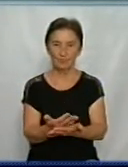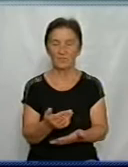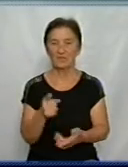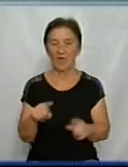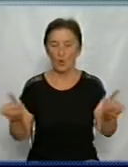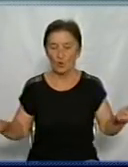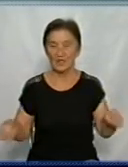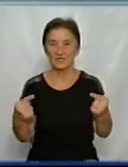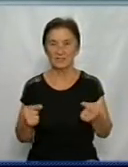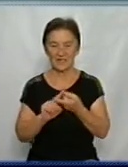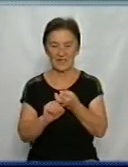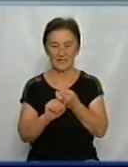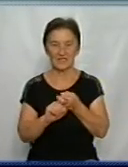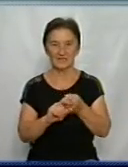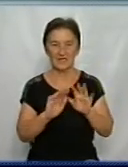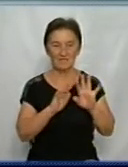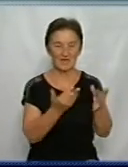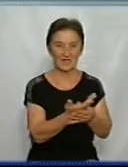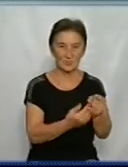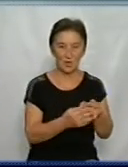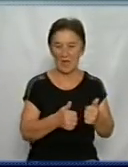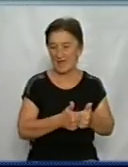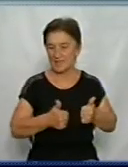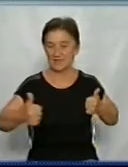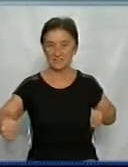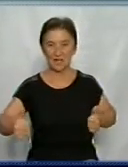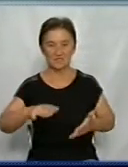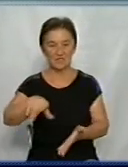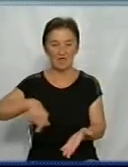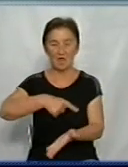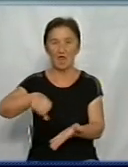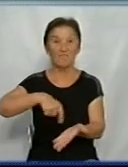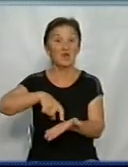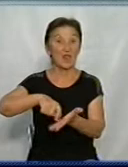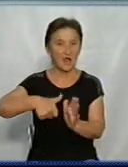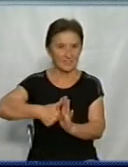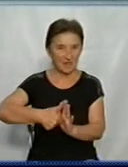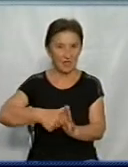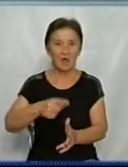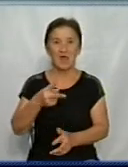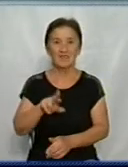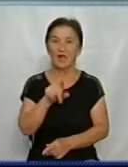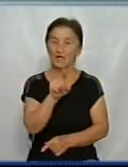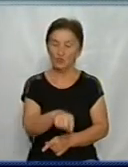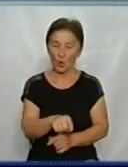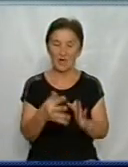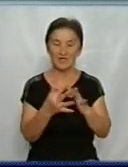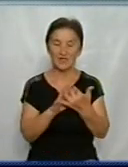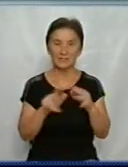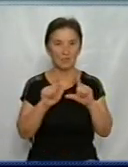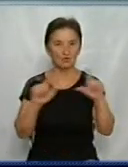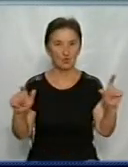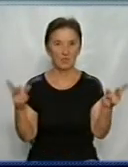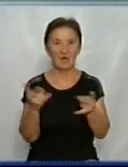організувати дезінфекцію та дотримання дистанції в класах. За словами Володимира Таборанського, для цього сільським школам потрібно